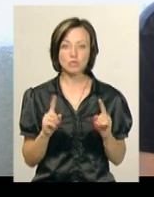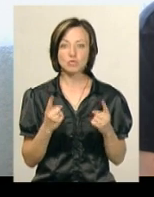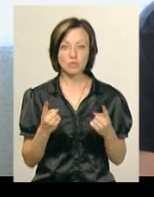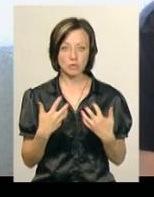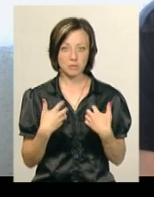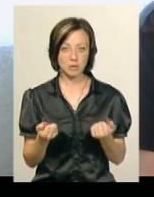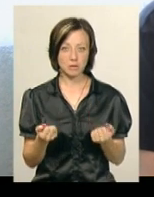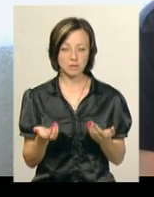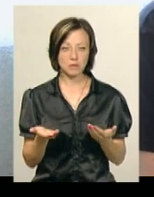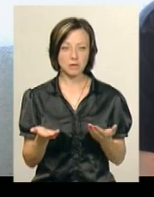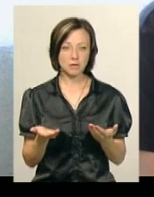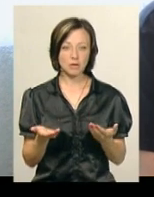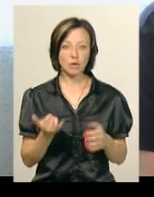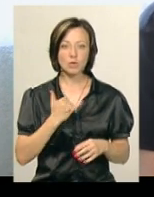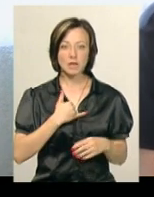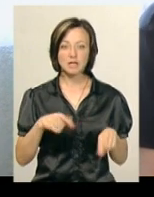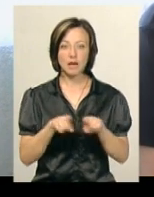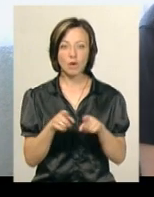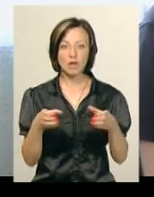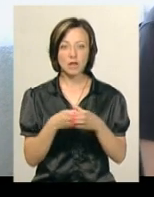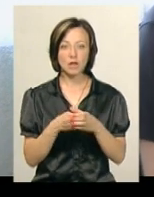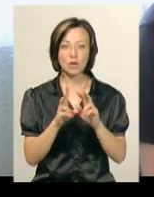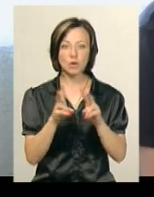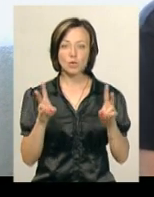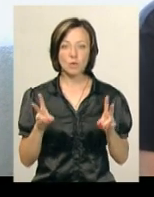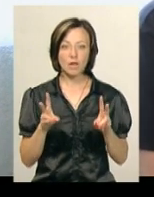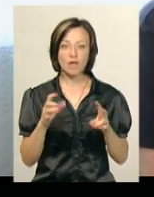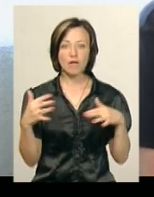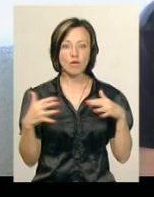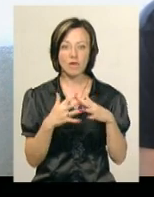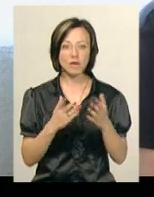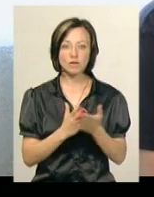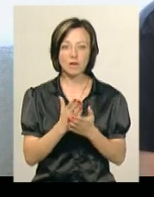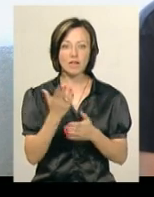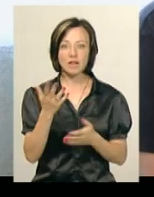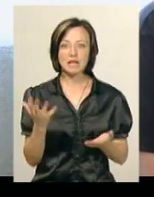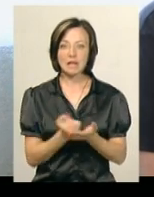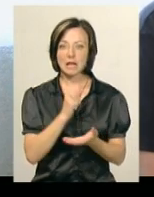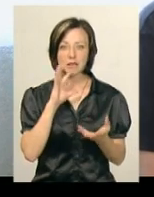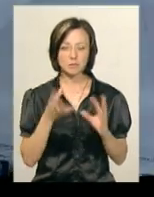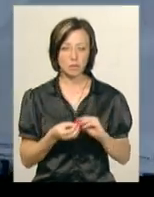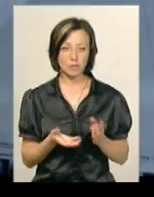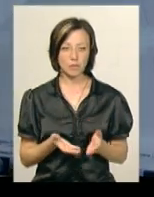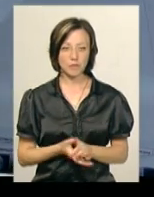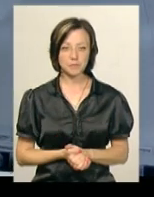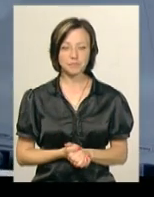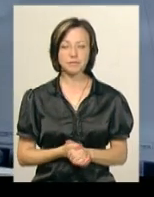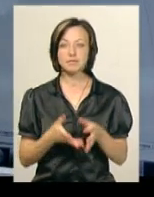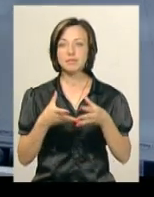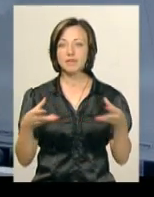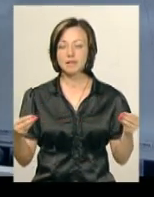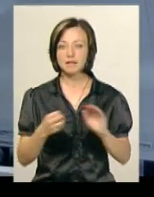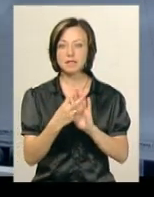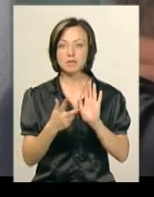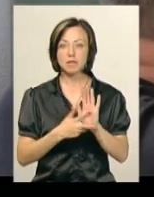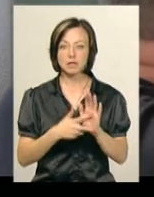не цей, каже, ну, в нас такий колектив, що ніхто ніде не воював, не служив, ви не знайдете з ними спільну мову». Навесні 2018